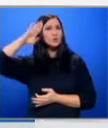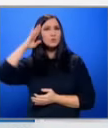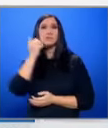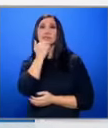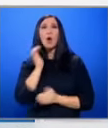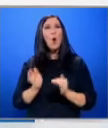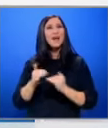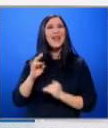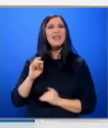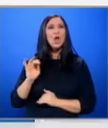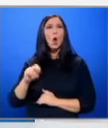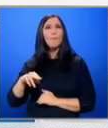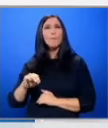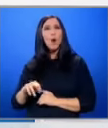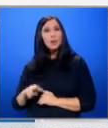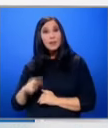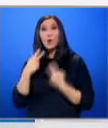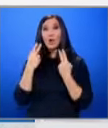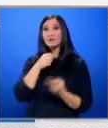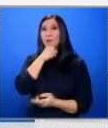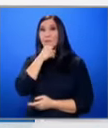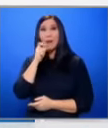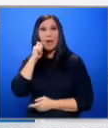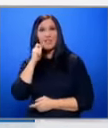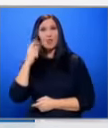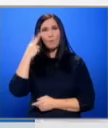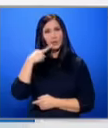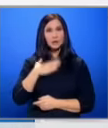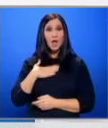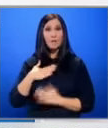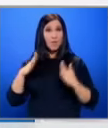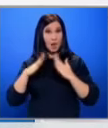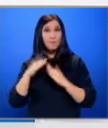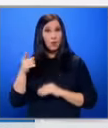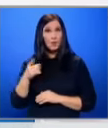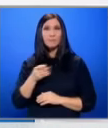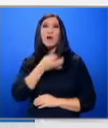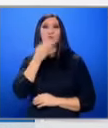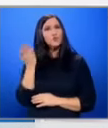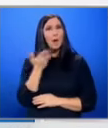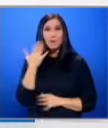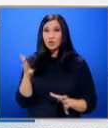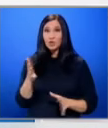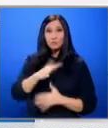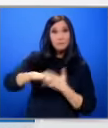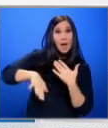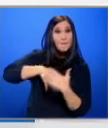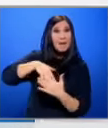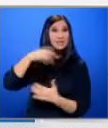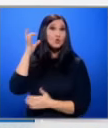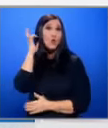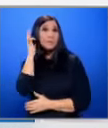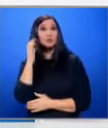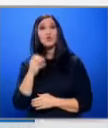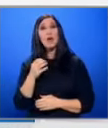В село Украине Копол Оказва се, че бава му и дядо му Британци имат имот там В случая беше намесено И името на